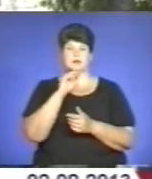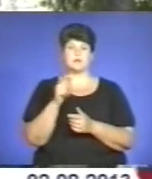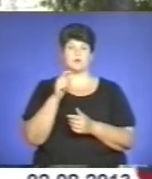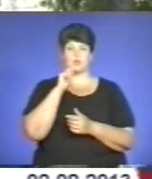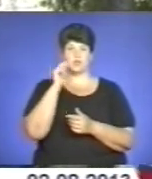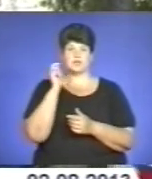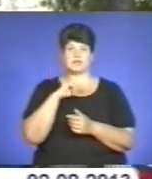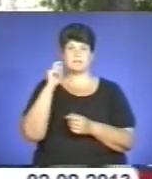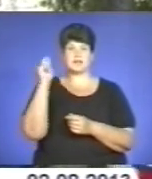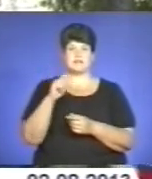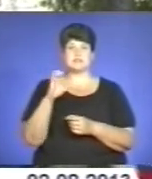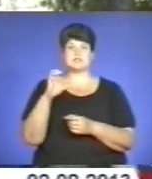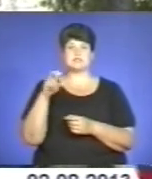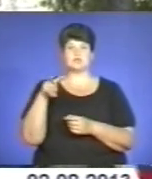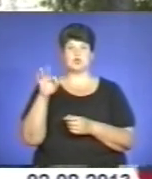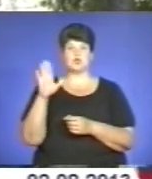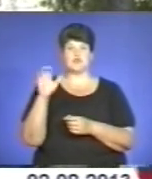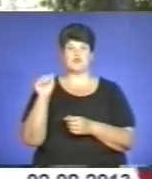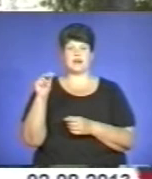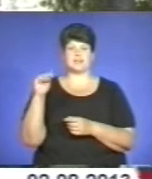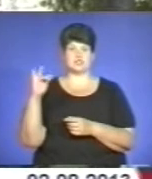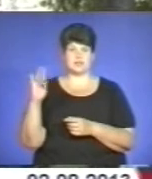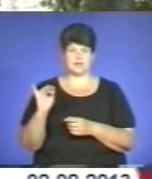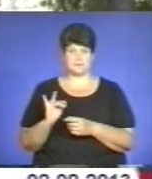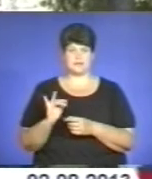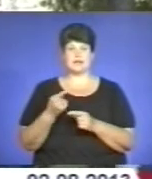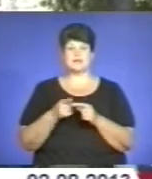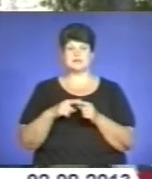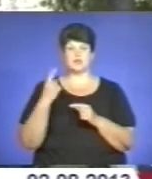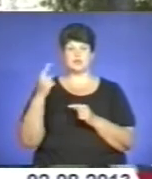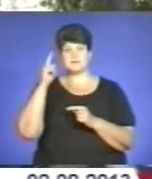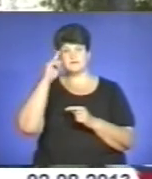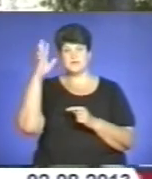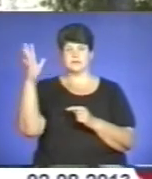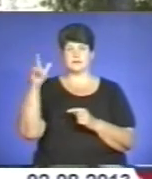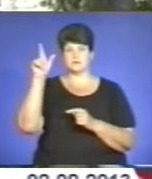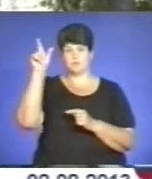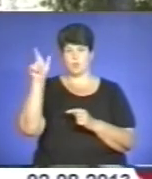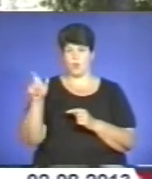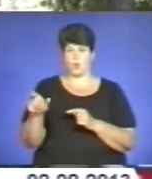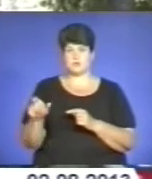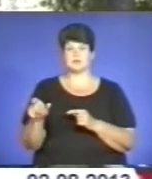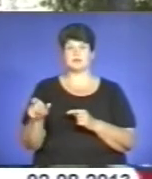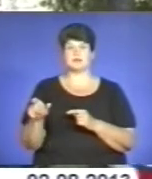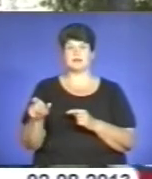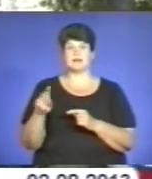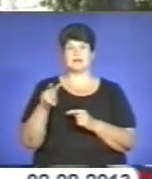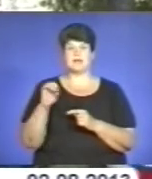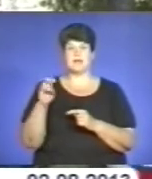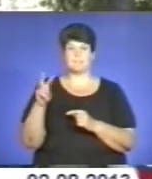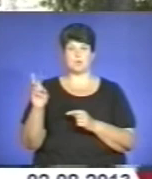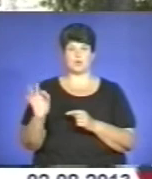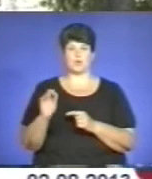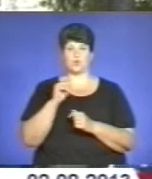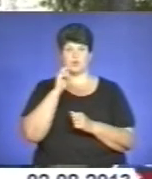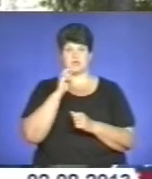їде із Словаччини. Це один із видатних постатей як лемка, як українця